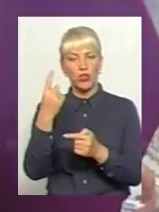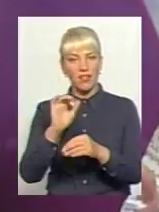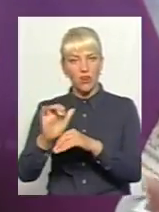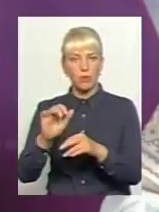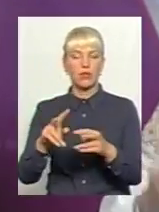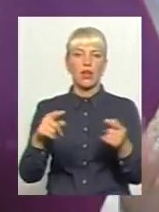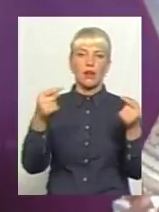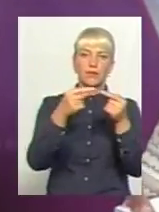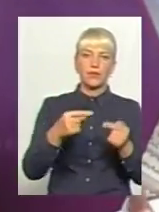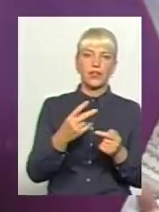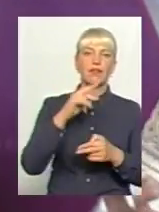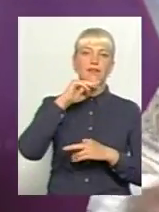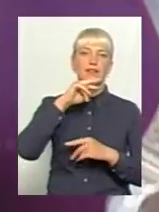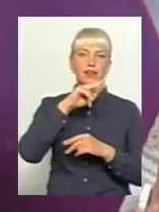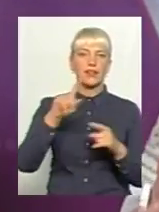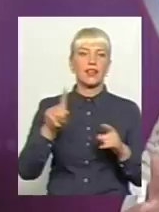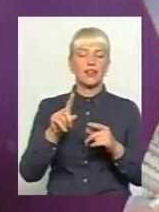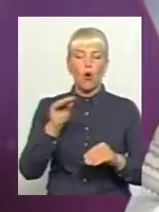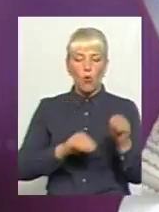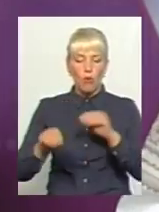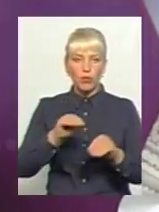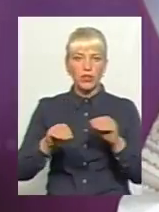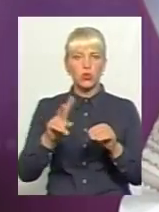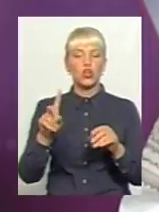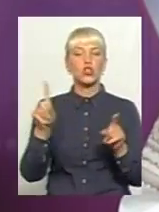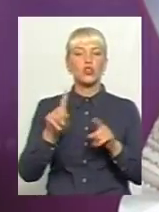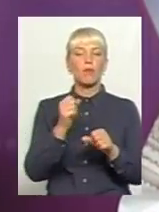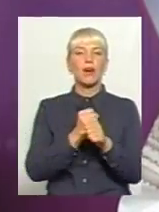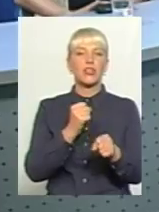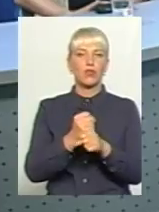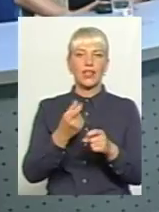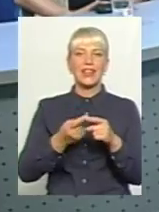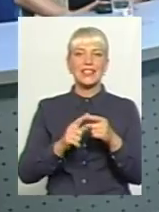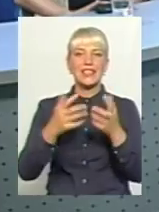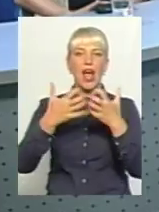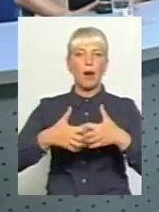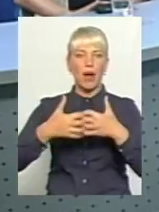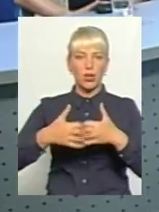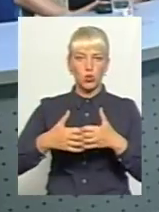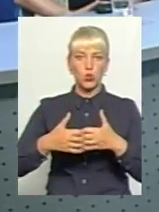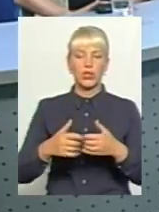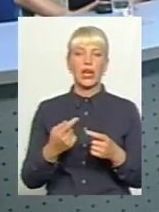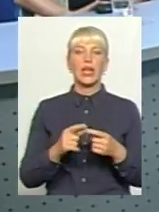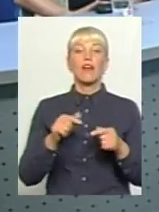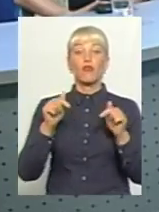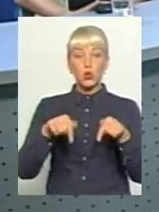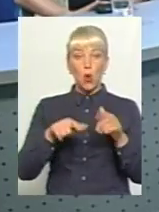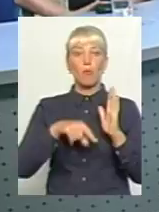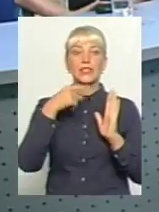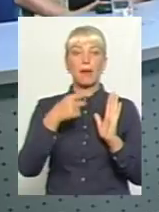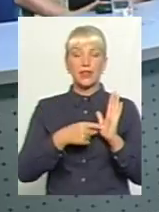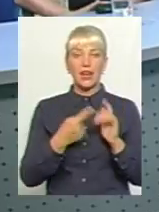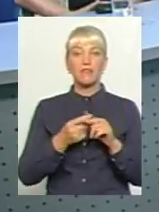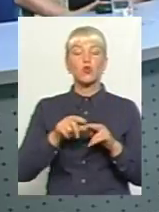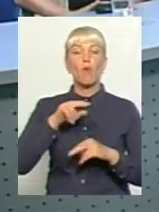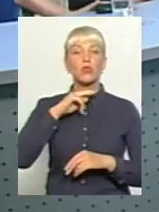бути цієї ж фірми, або який комплектується і може працювати на цій апаратурі. Тут, скажімо, в цьому запитанні, чи в